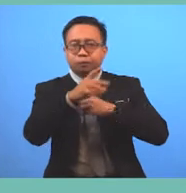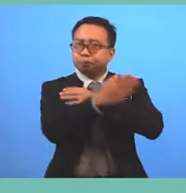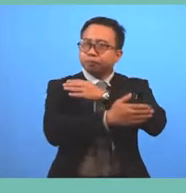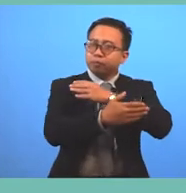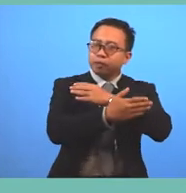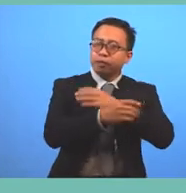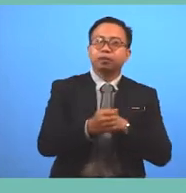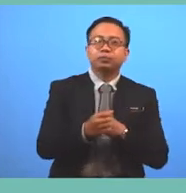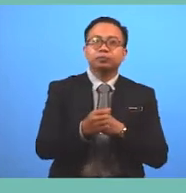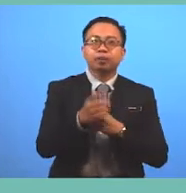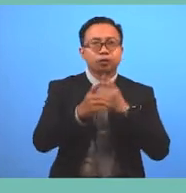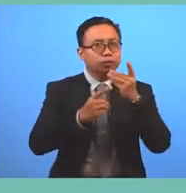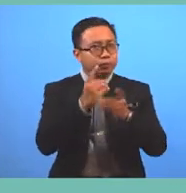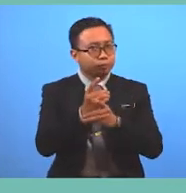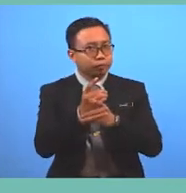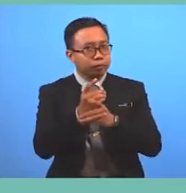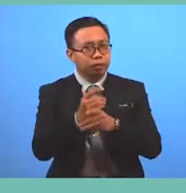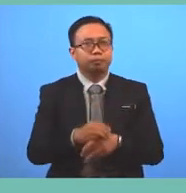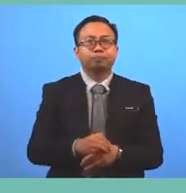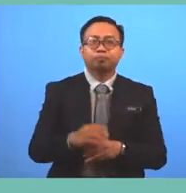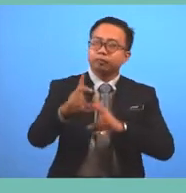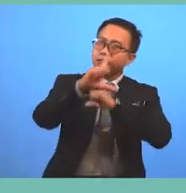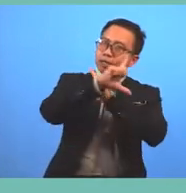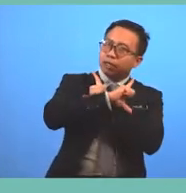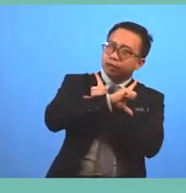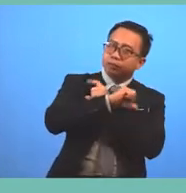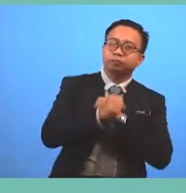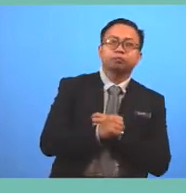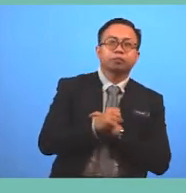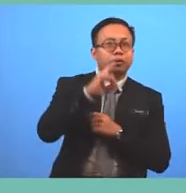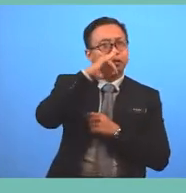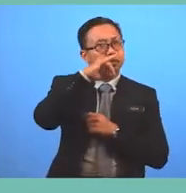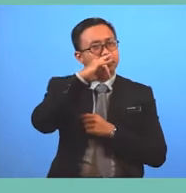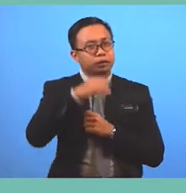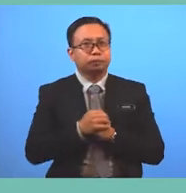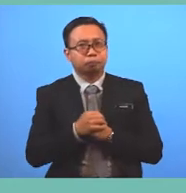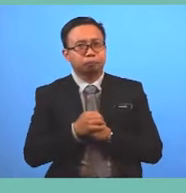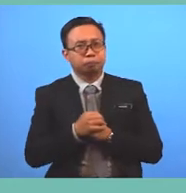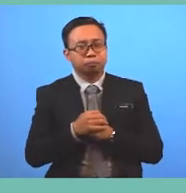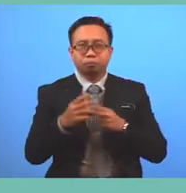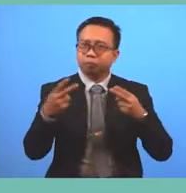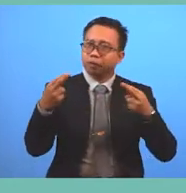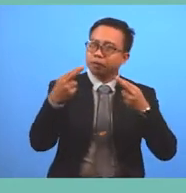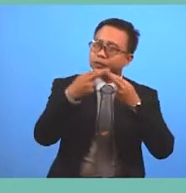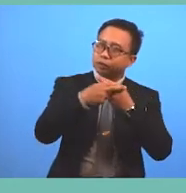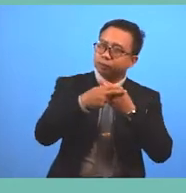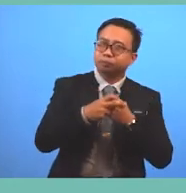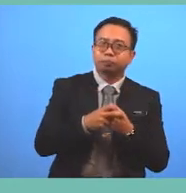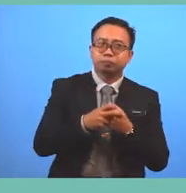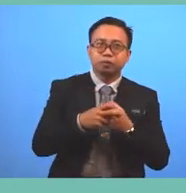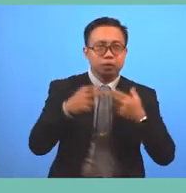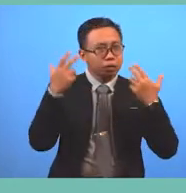Romance or love story related to love, relationship Horror